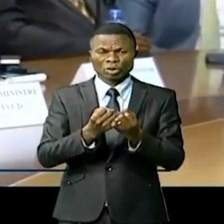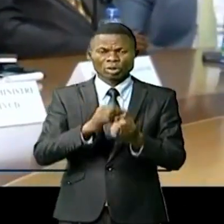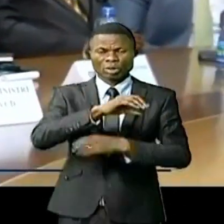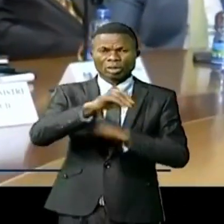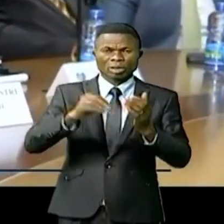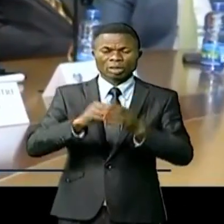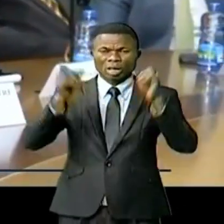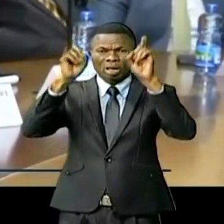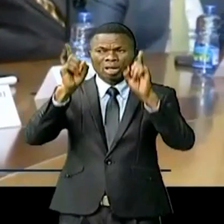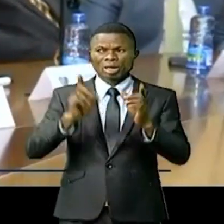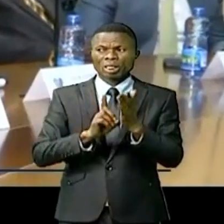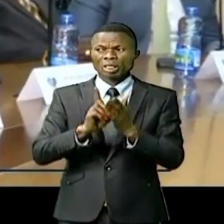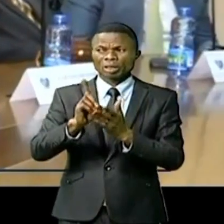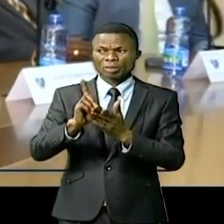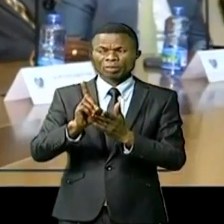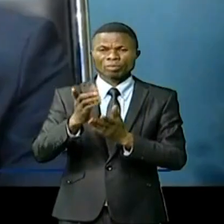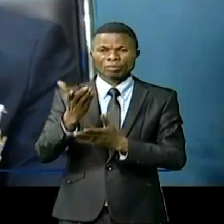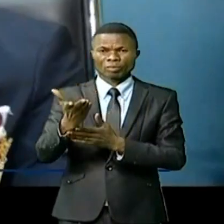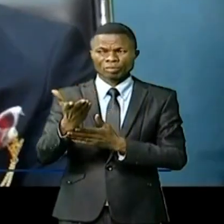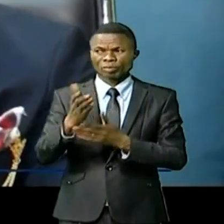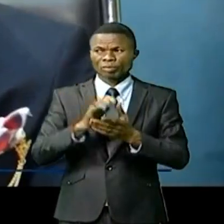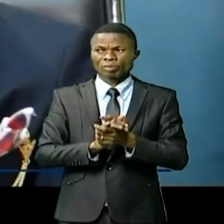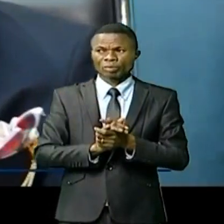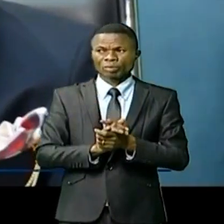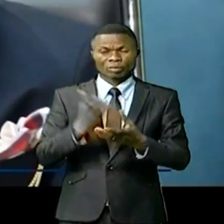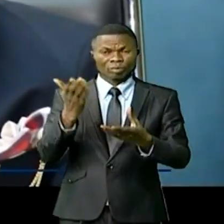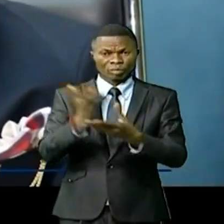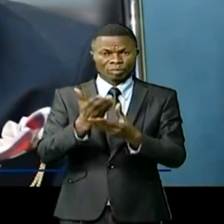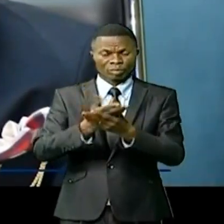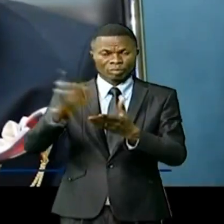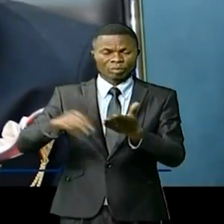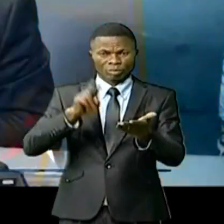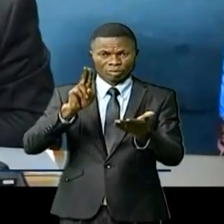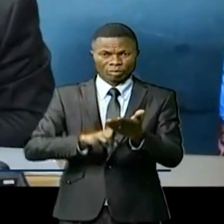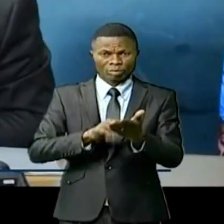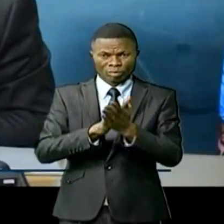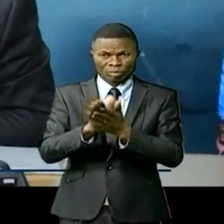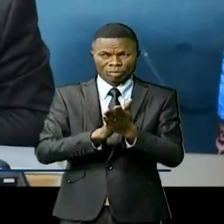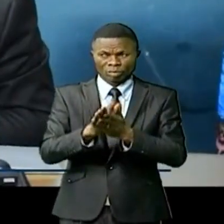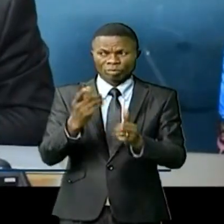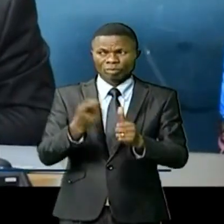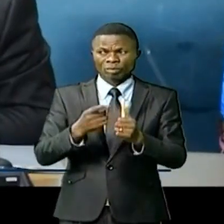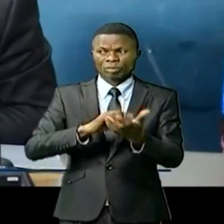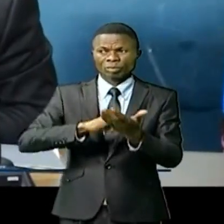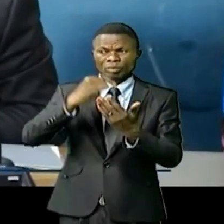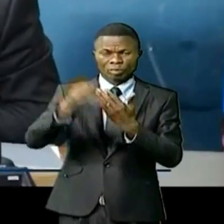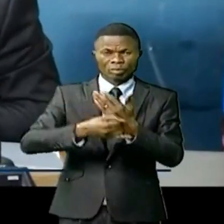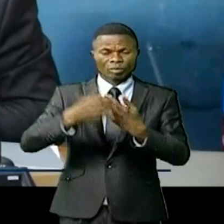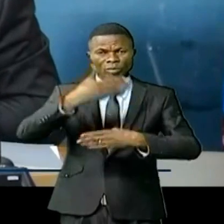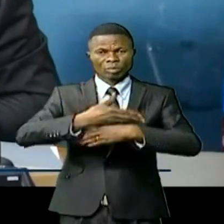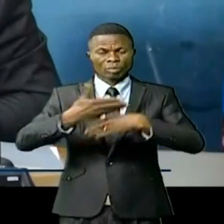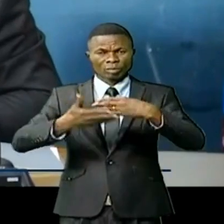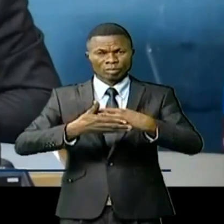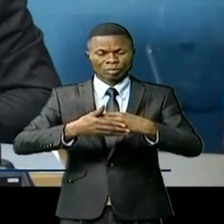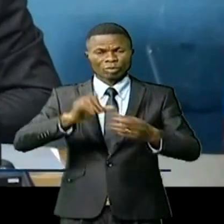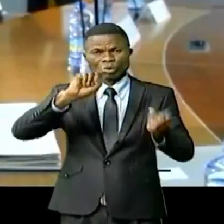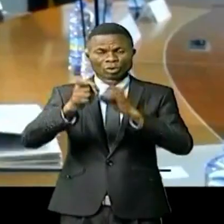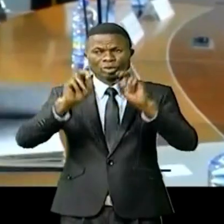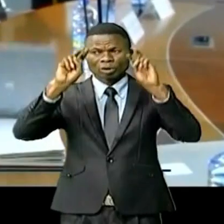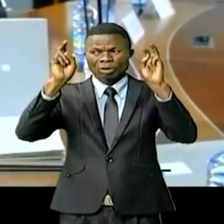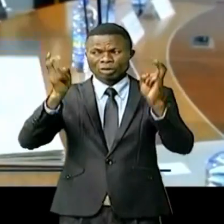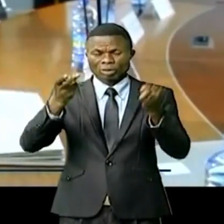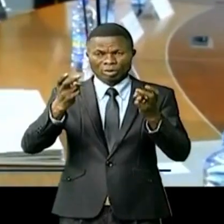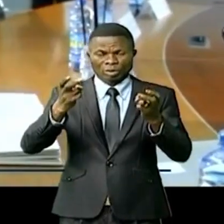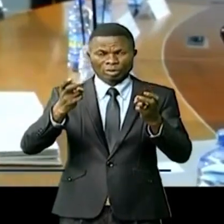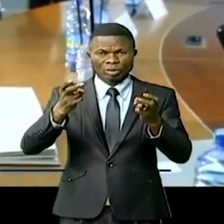Africa Development Corporation. Ce document signé concerne le projet de réhabilitation et de modernisation de la